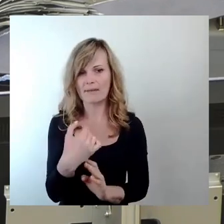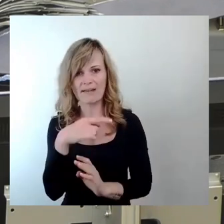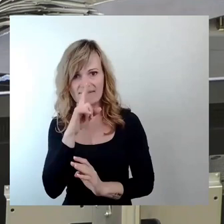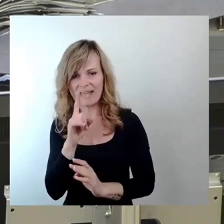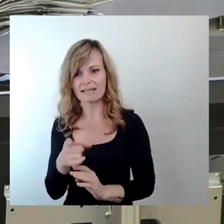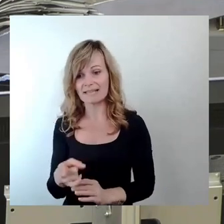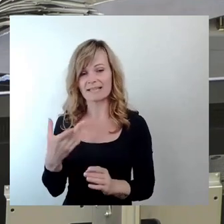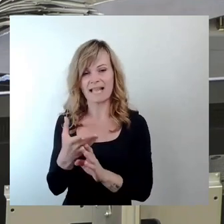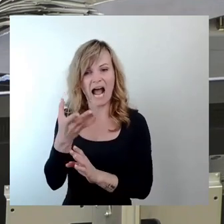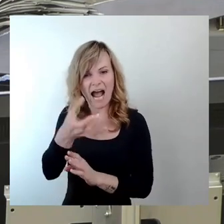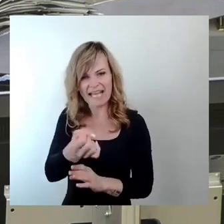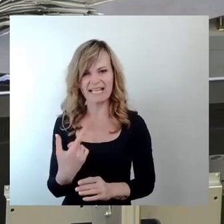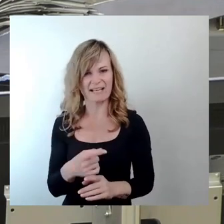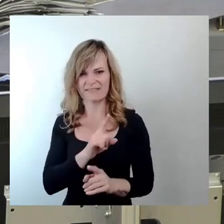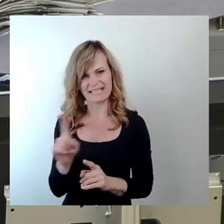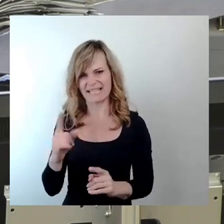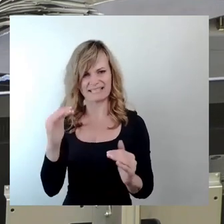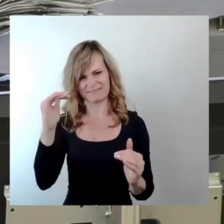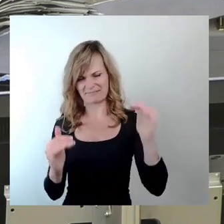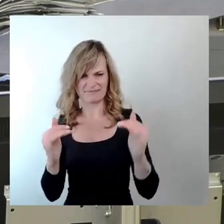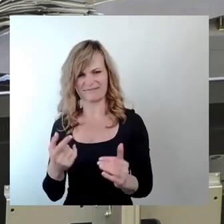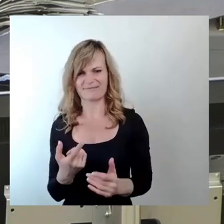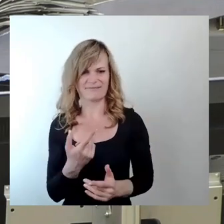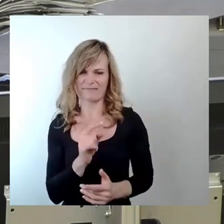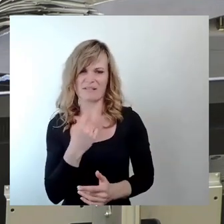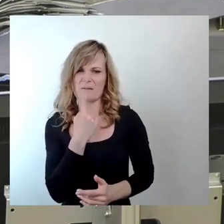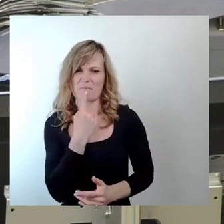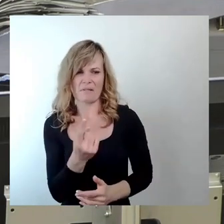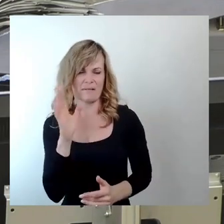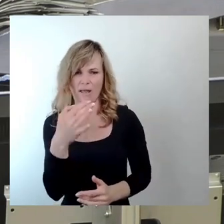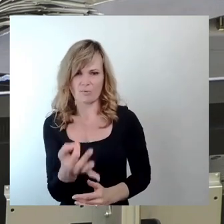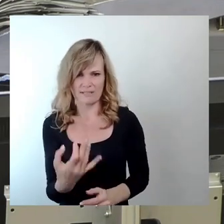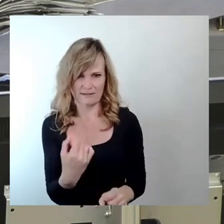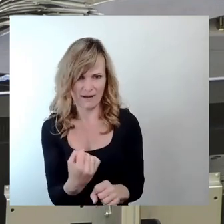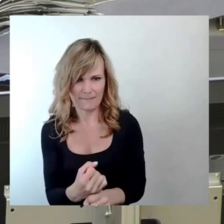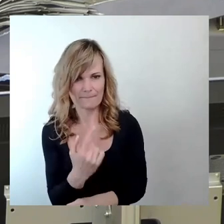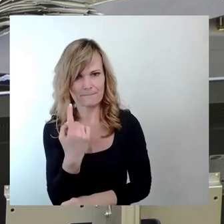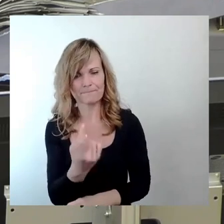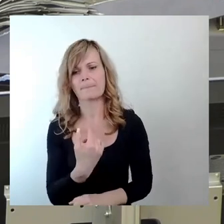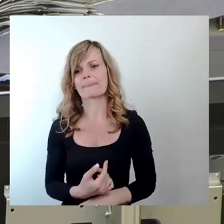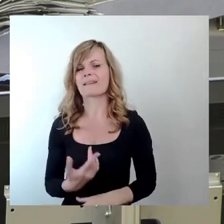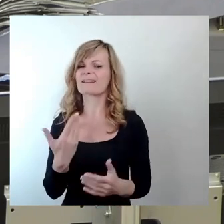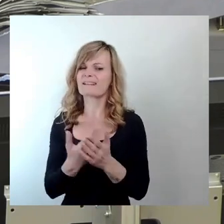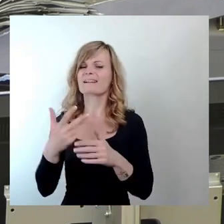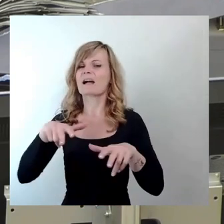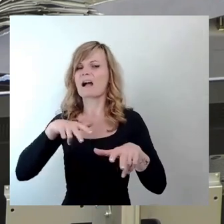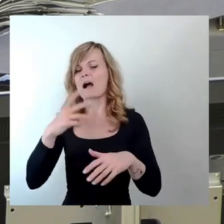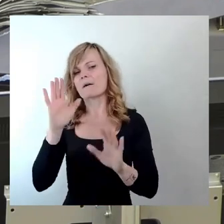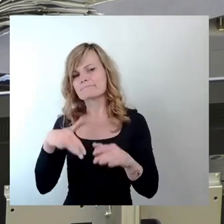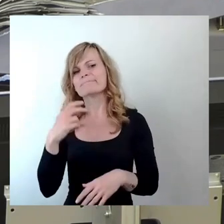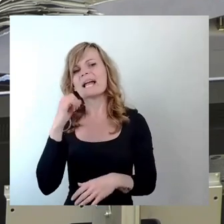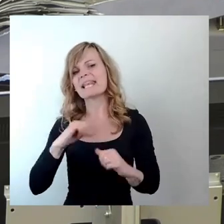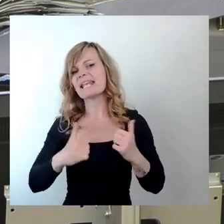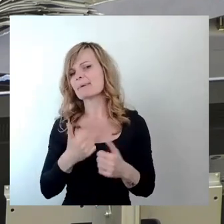unverhältnismäßig wäre. Und das begreift sogar die sonst allzu oft völlig lebensfremde Stadtverwaltung. Tausende